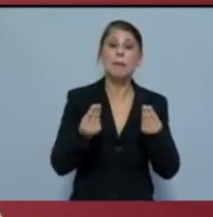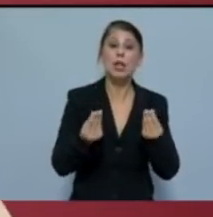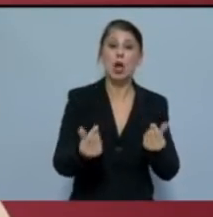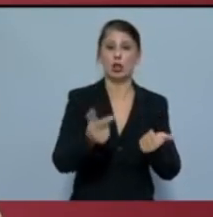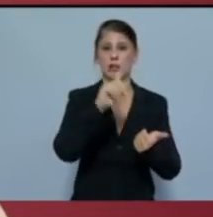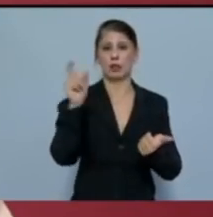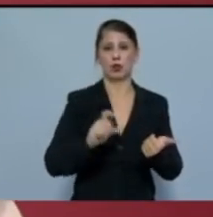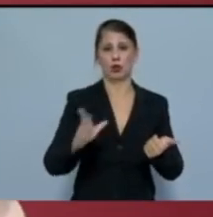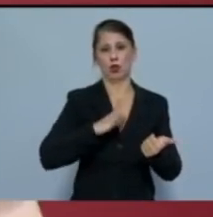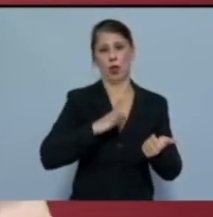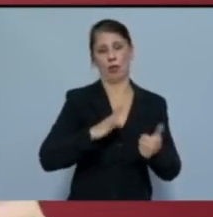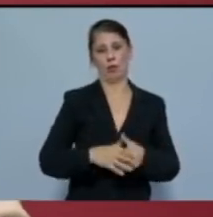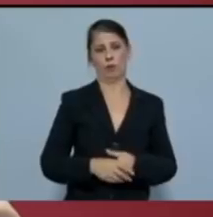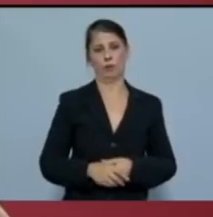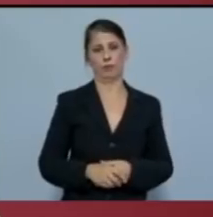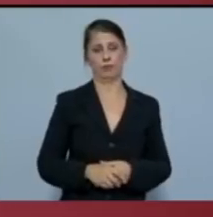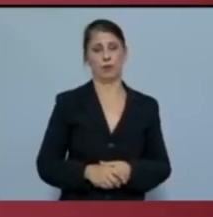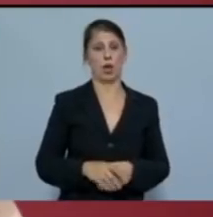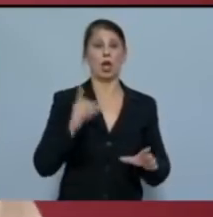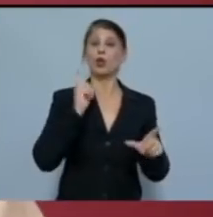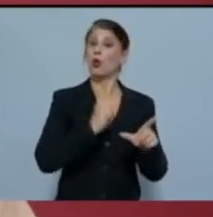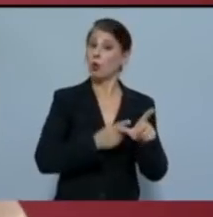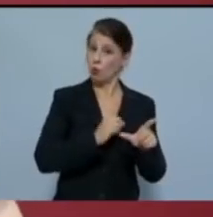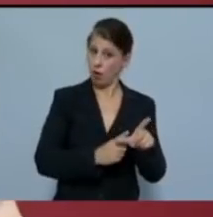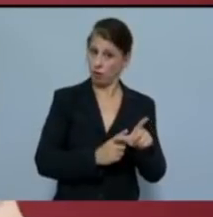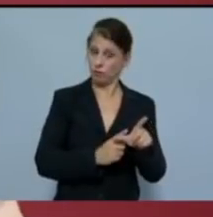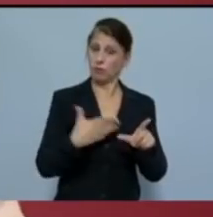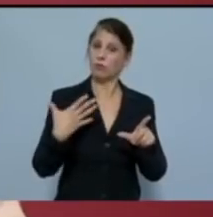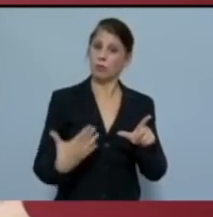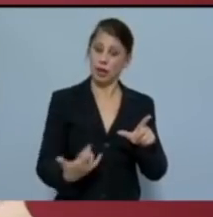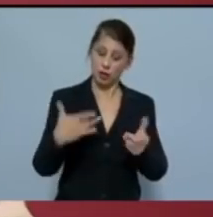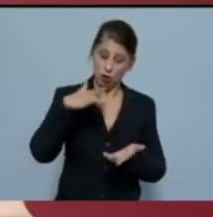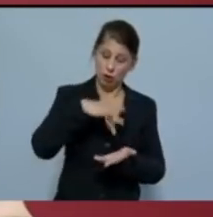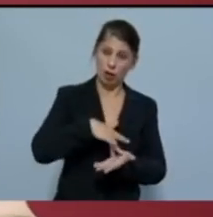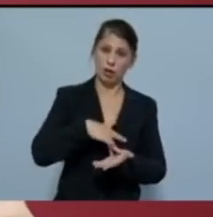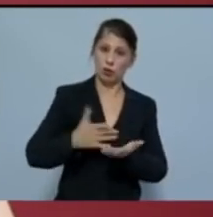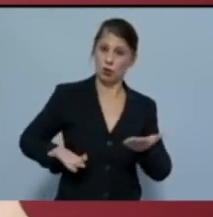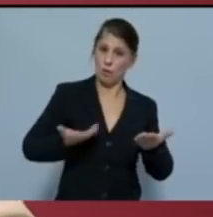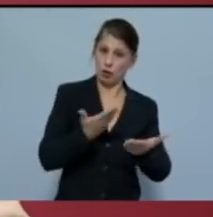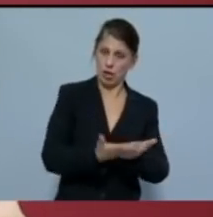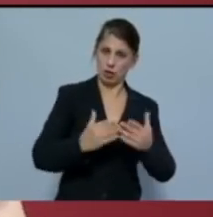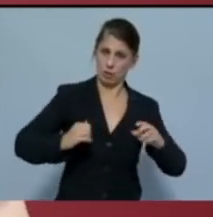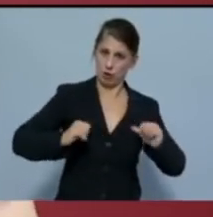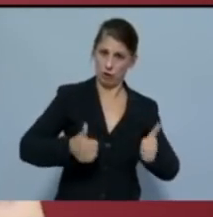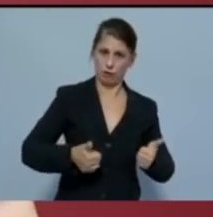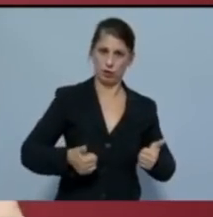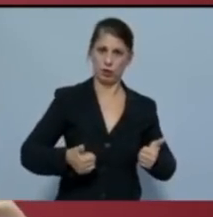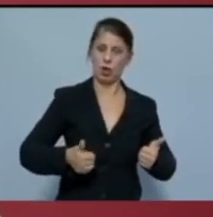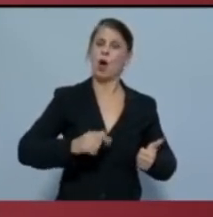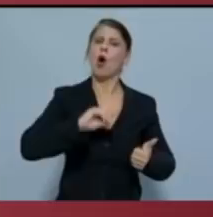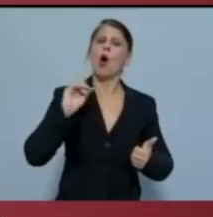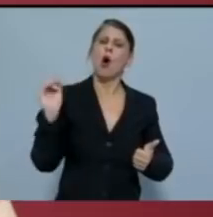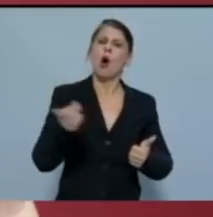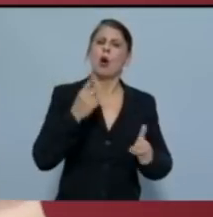της ζωής του λαού. Το ΚΚΕ έχει στο επίκεντρο των προτάσεων και πρωτοβουλειών του όλα τα